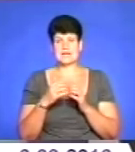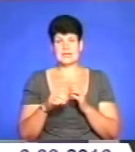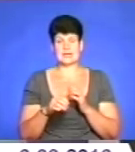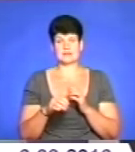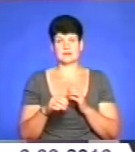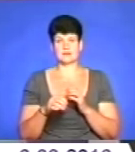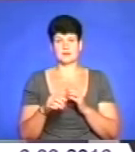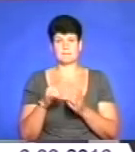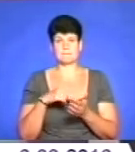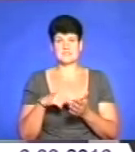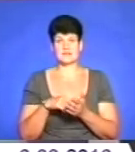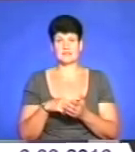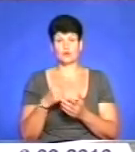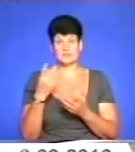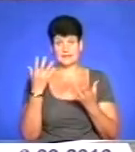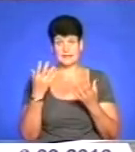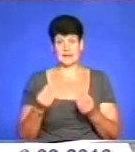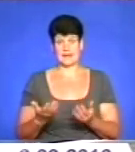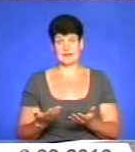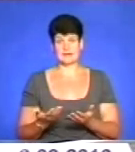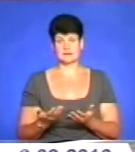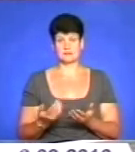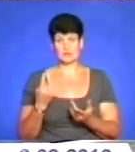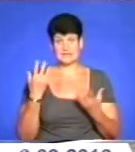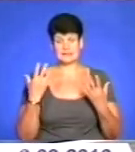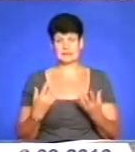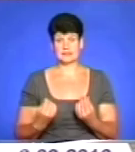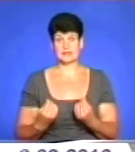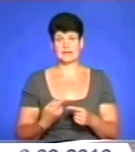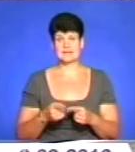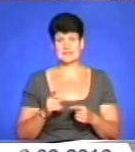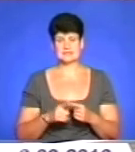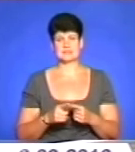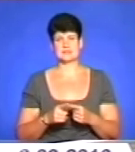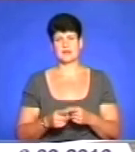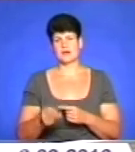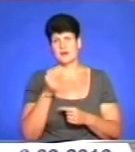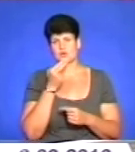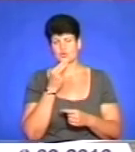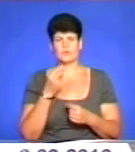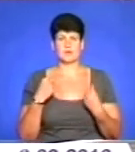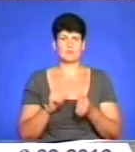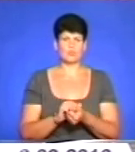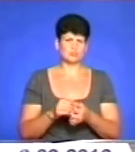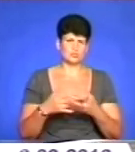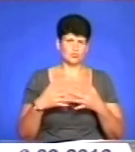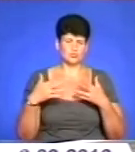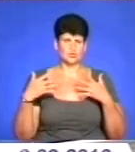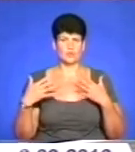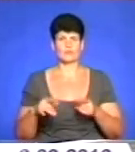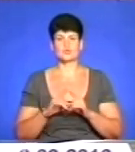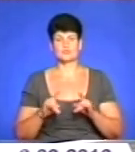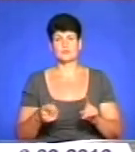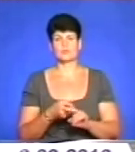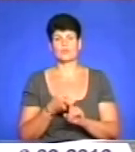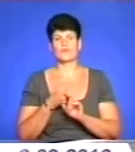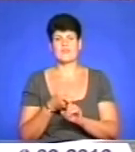Тернопіль, на день, це і побутові, і харчові, особливо пов'язані